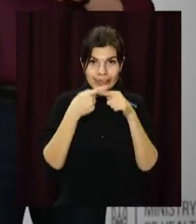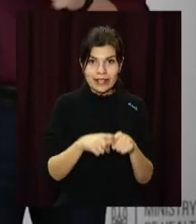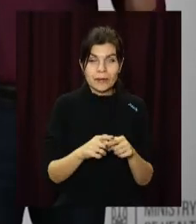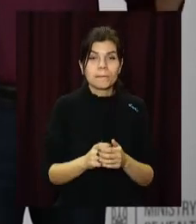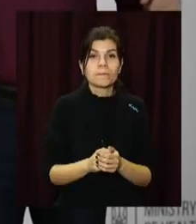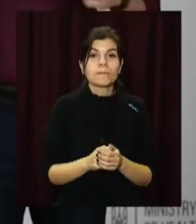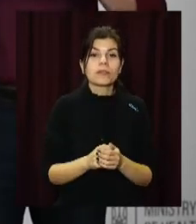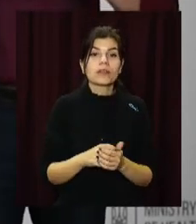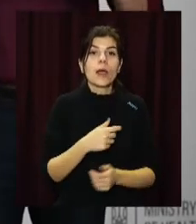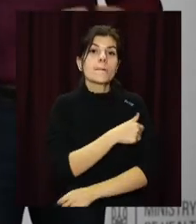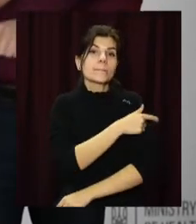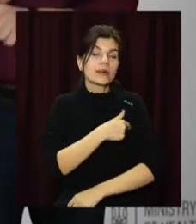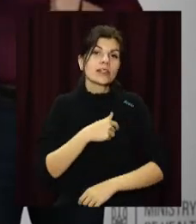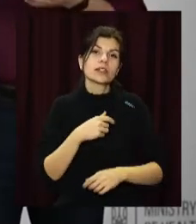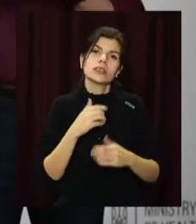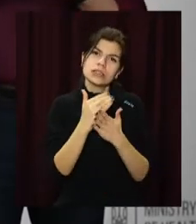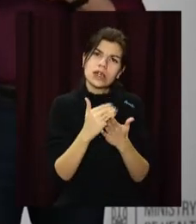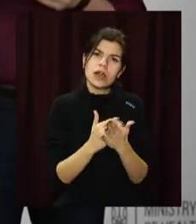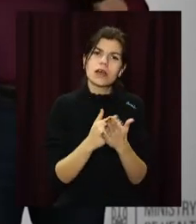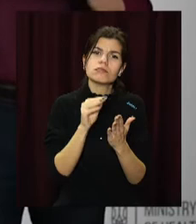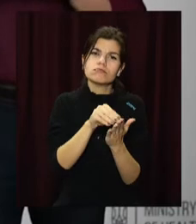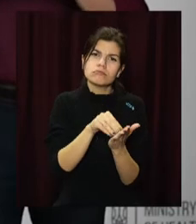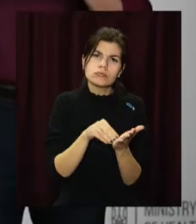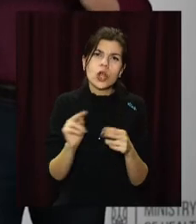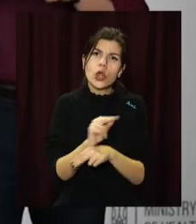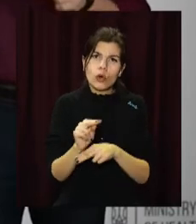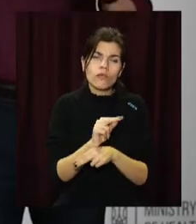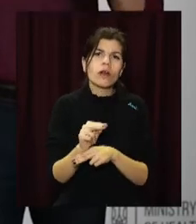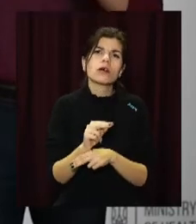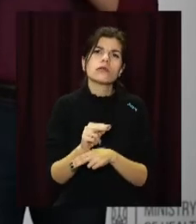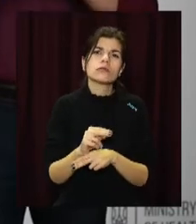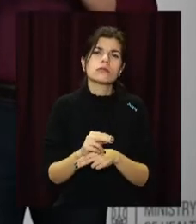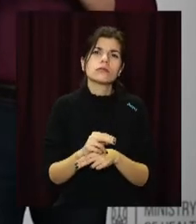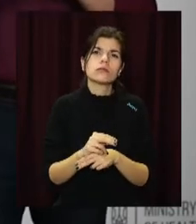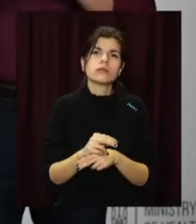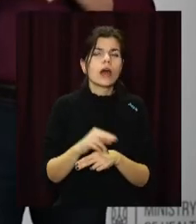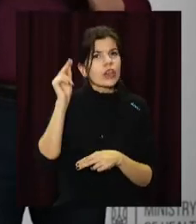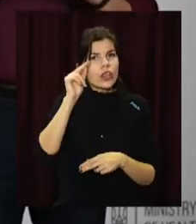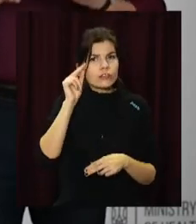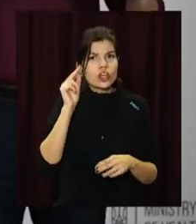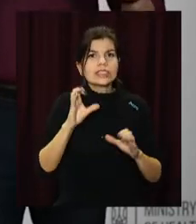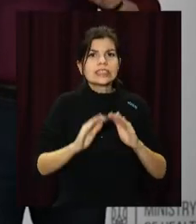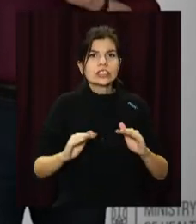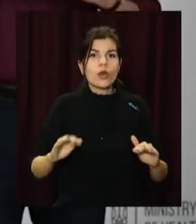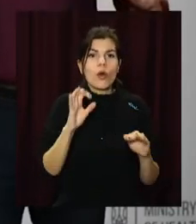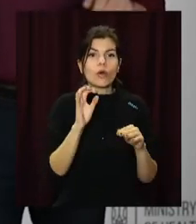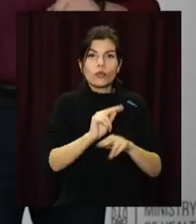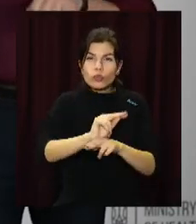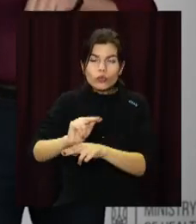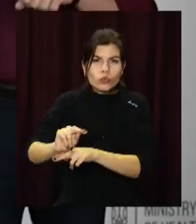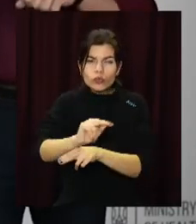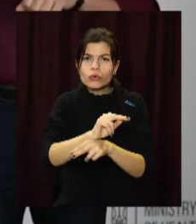уніфікованих медичних стандартів та протоколів лікування. Запровадження навчання з дитячої онкології та